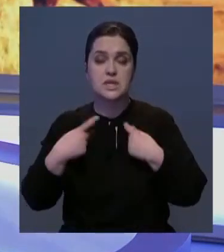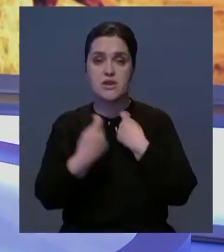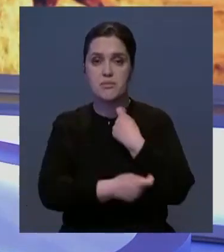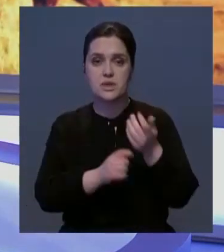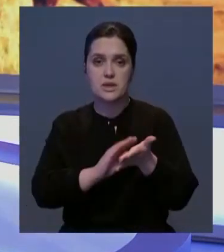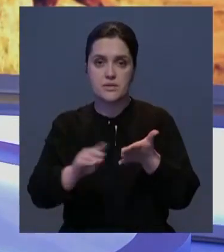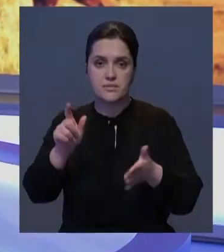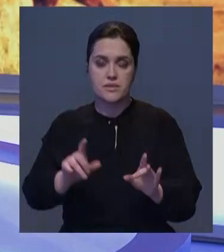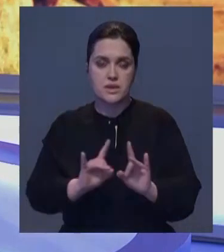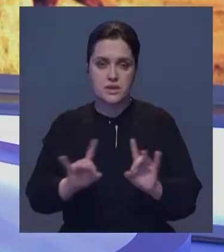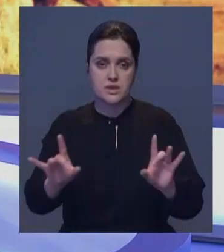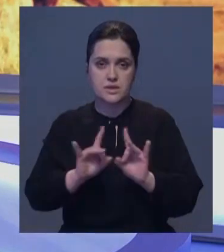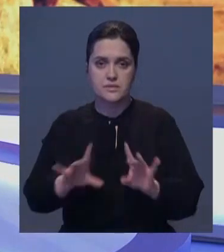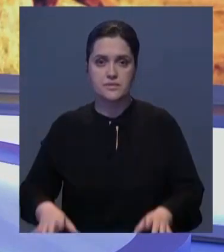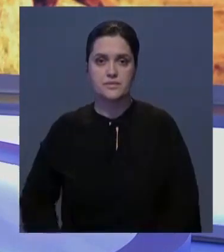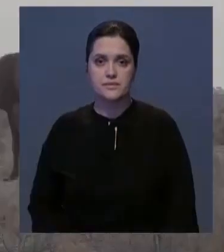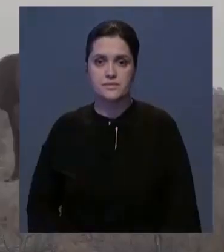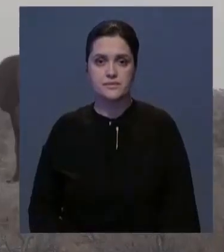бизнесе в материале Марка Брюшко.